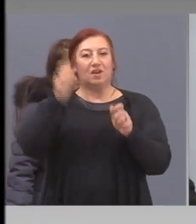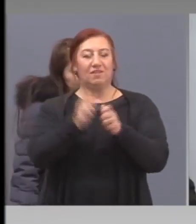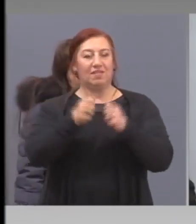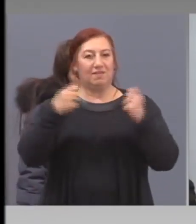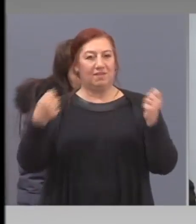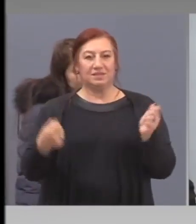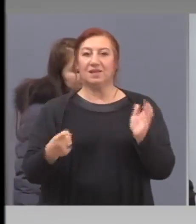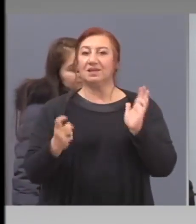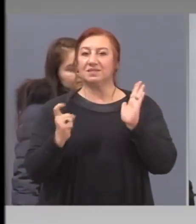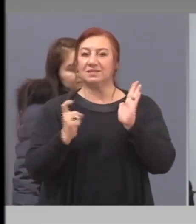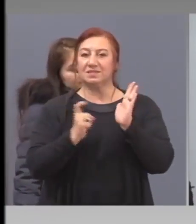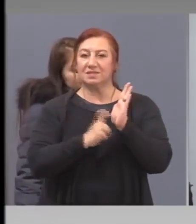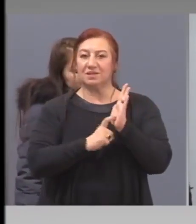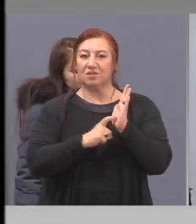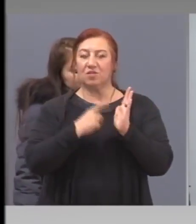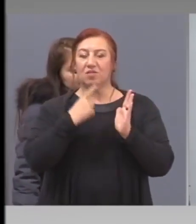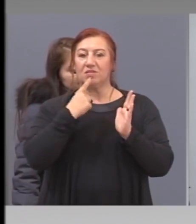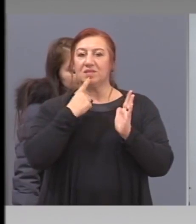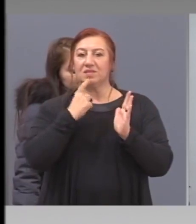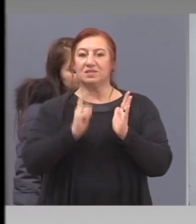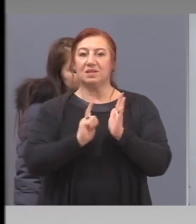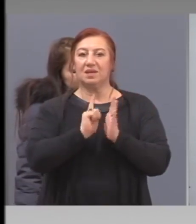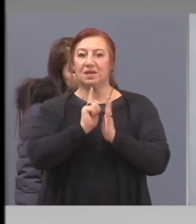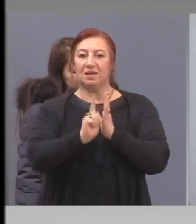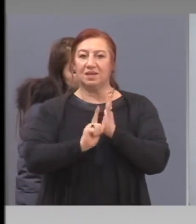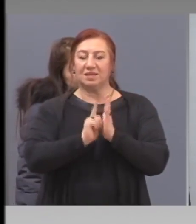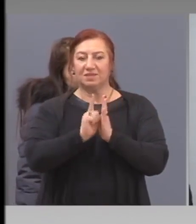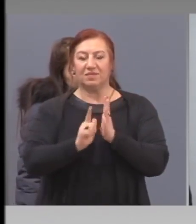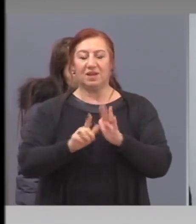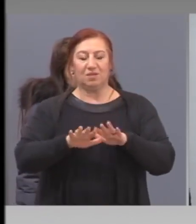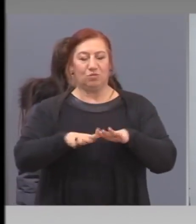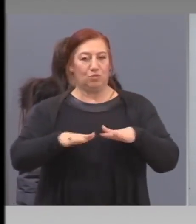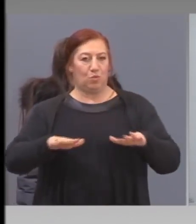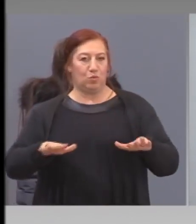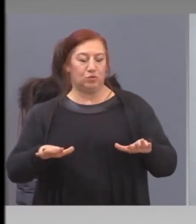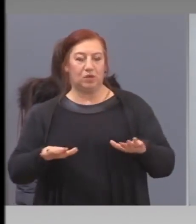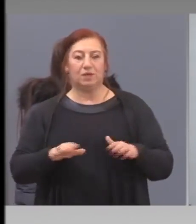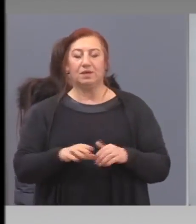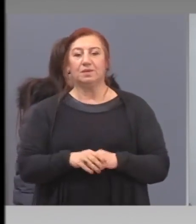закона за мерките и действията по време на изваредно положение.